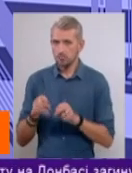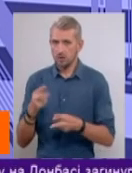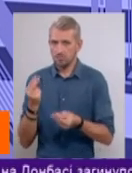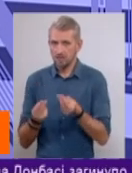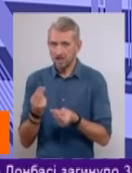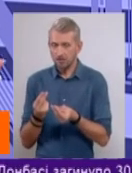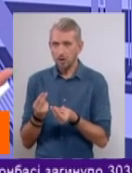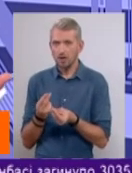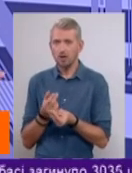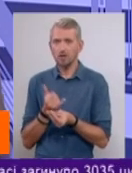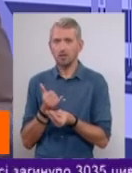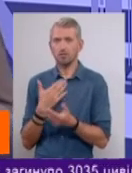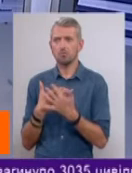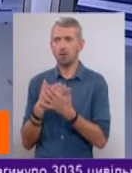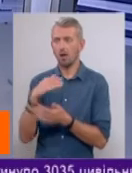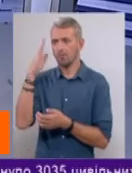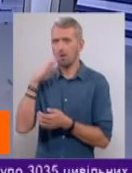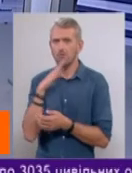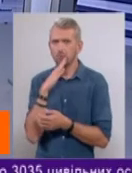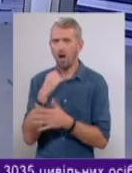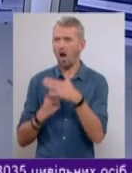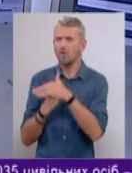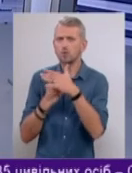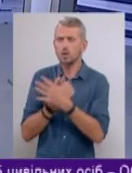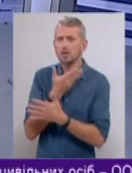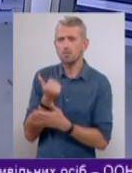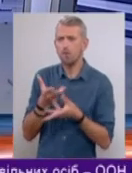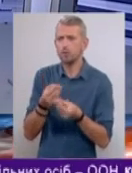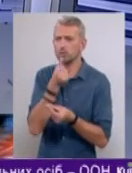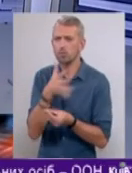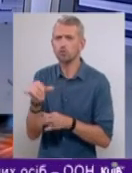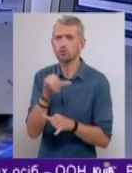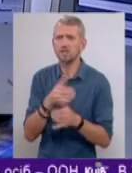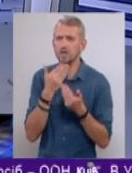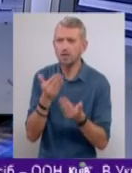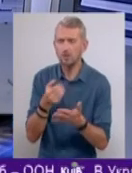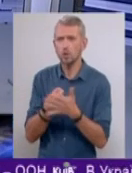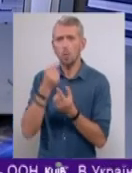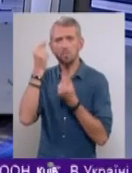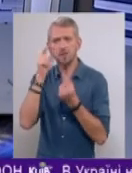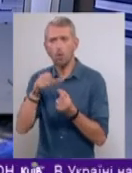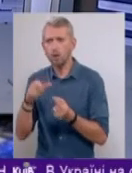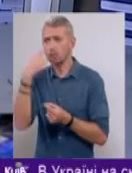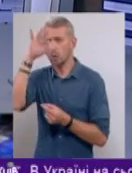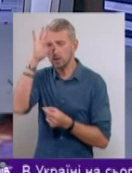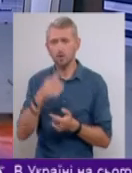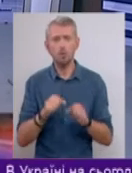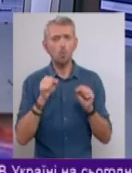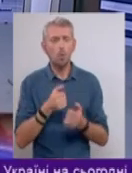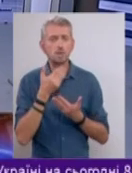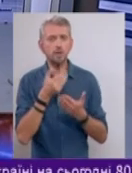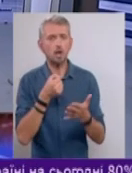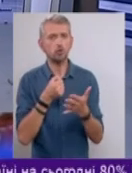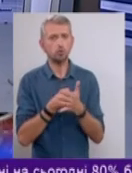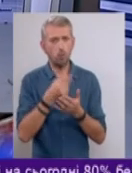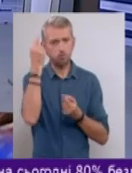можуть, не є для неї авторитетом, не можуть на неї вплинути, куди звертатися? До психологів, до поліції? Можна, звичайно, звертатися